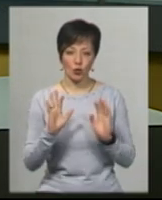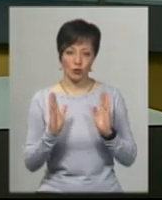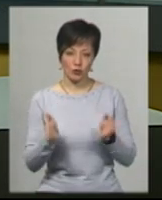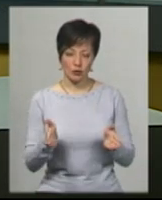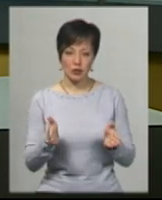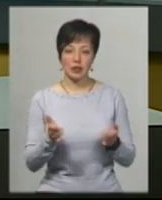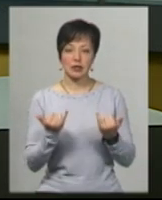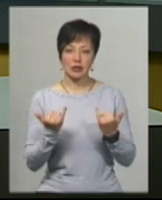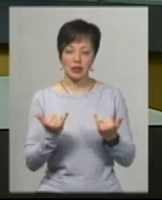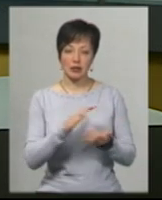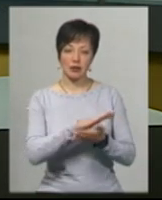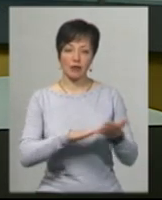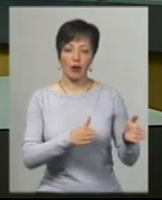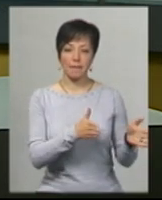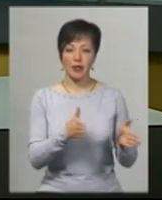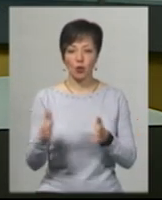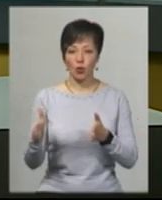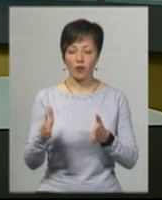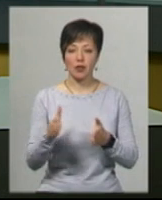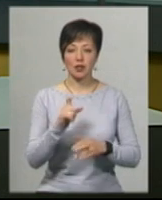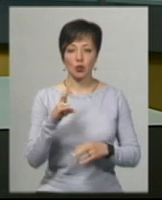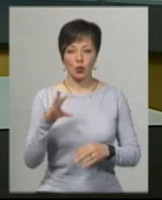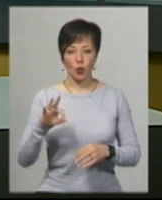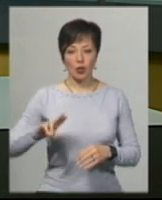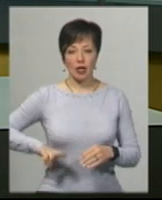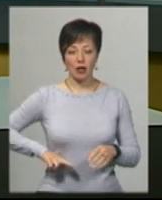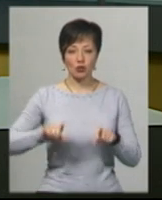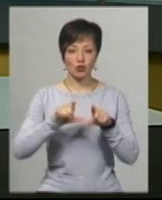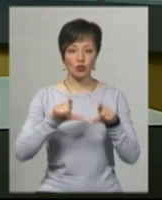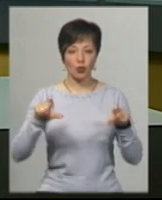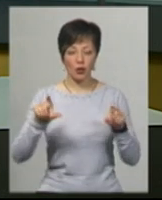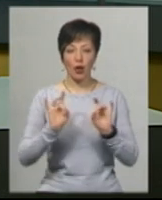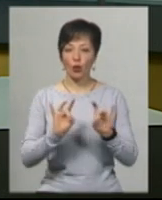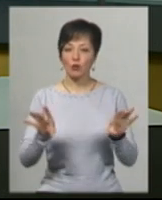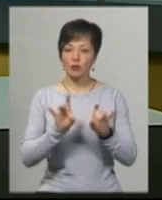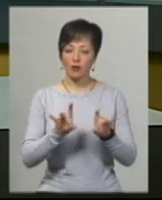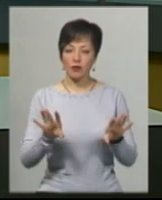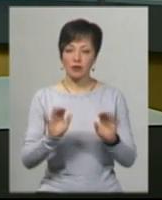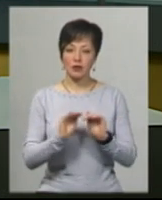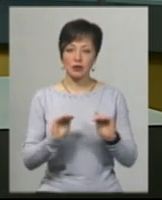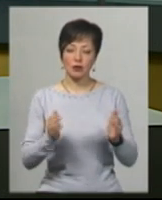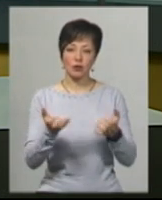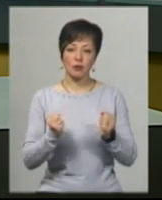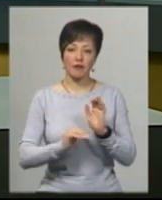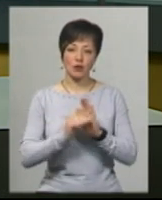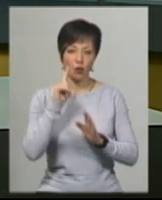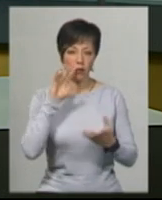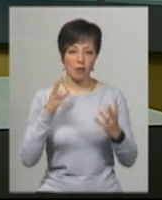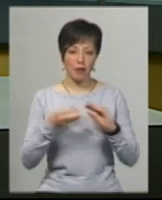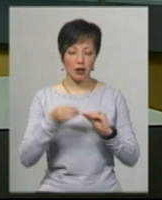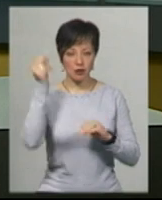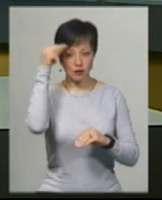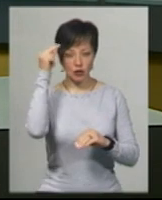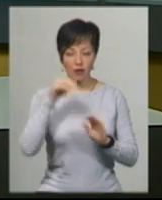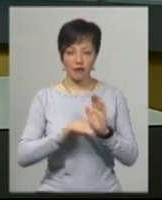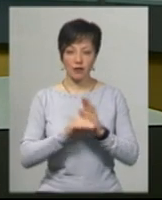знань, і зараз триває підготовка до ЗНО. Директор школи В'ячеслав Мельник розповів, учні отримують високі бали та навчаються